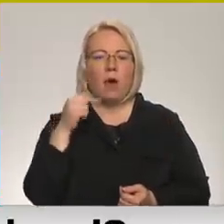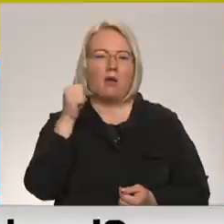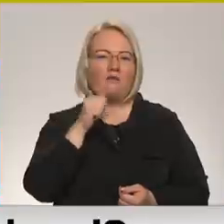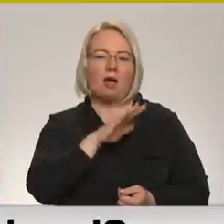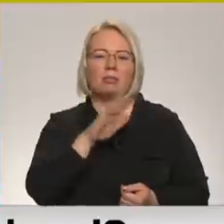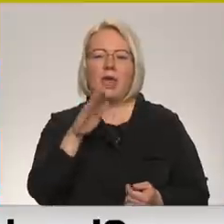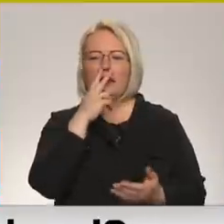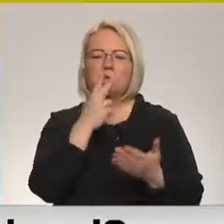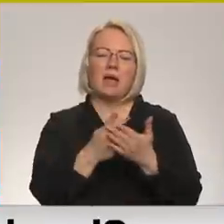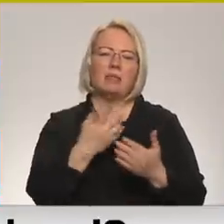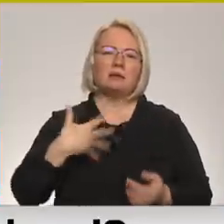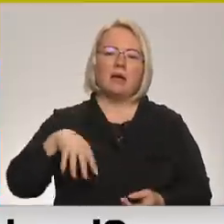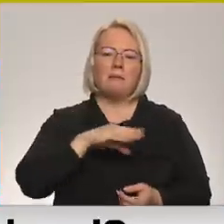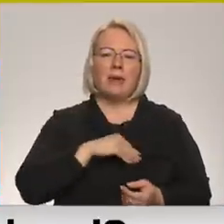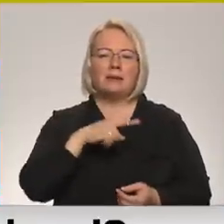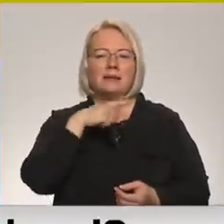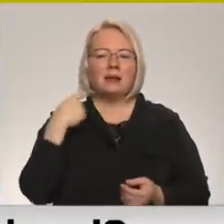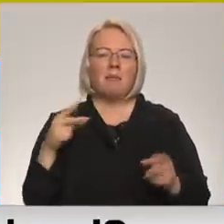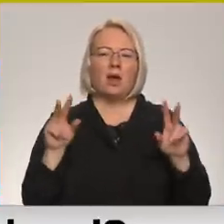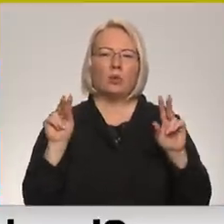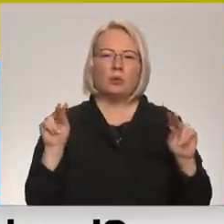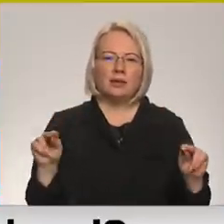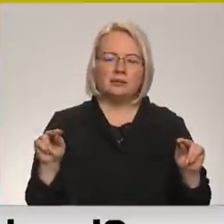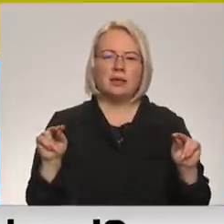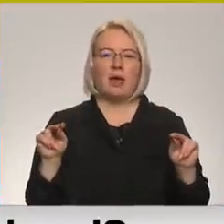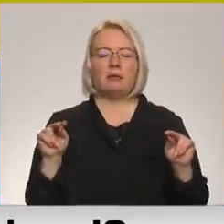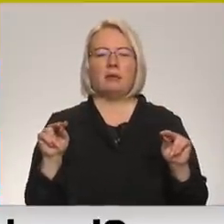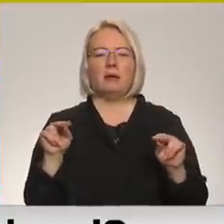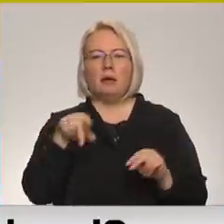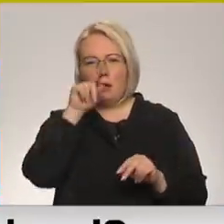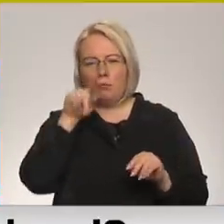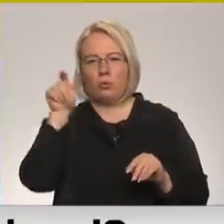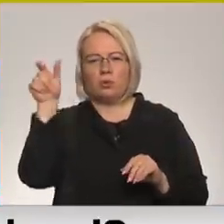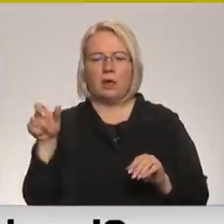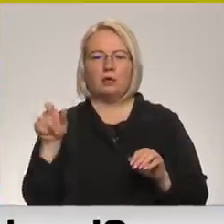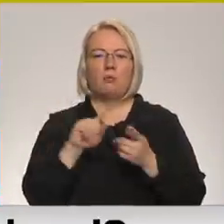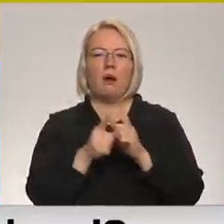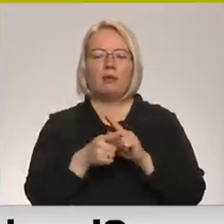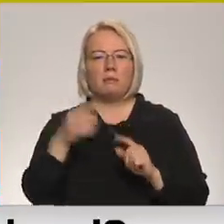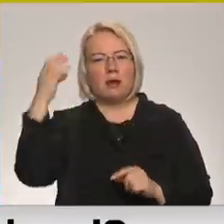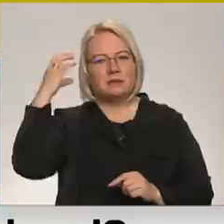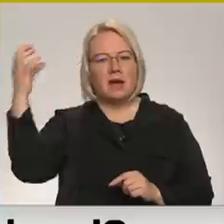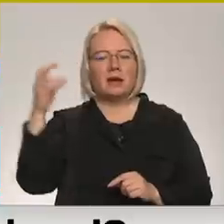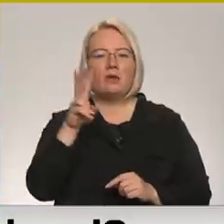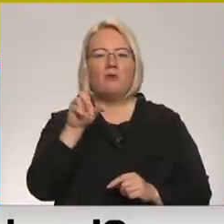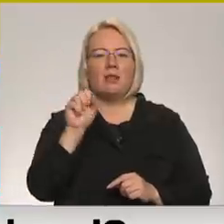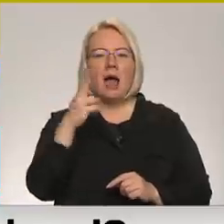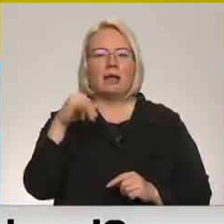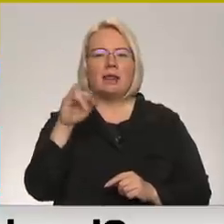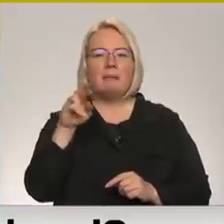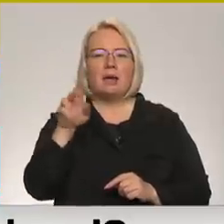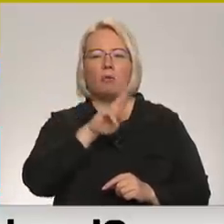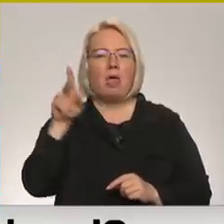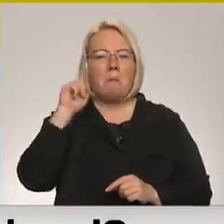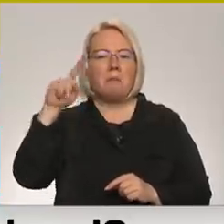mēs tomēr gribētos arī ticēt, vēl Putin pārdēvēt par caru Vladimiri neprātīgo būtu par ātru un